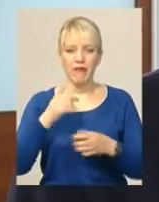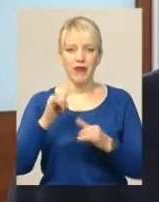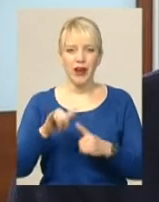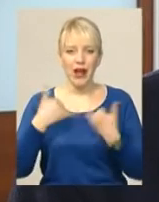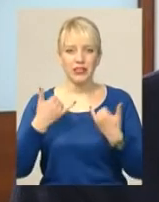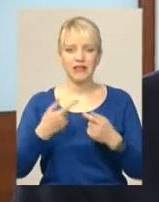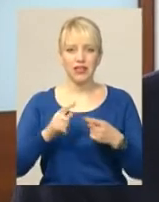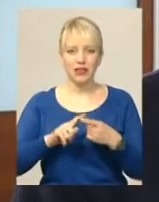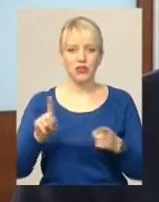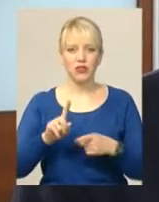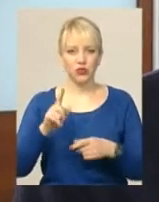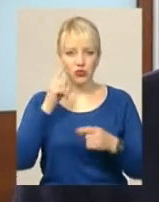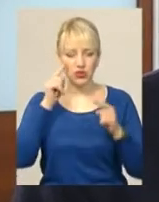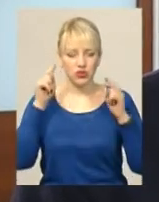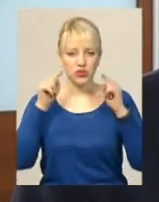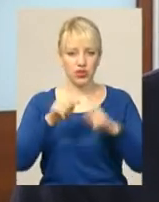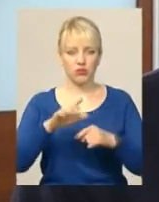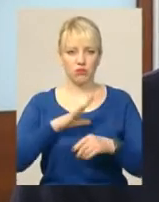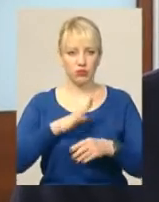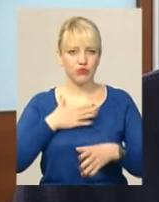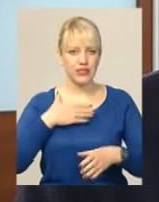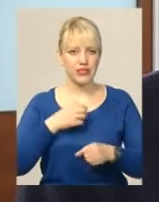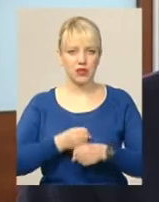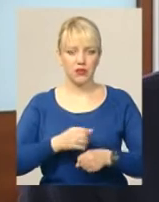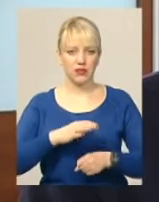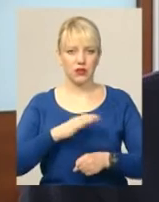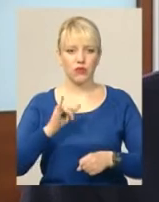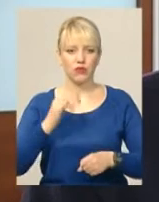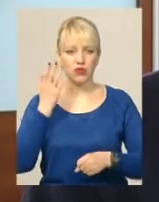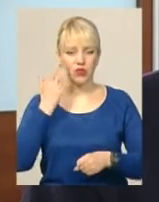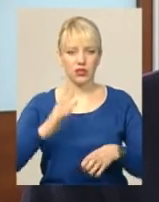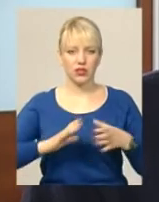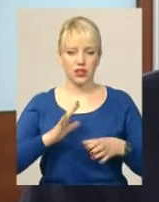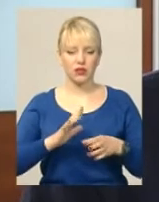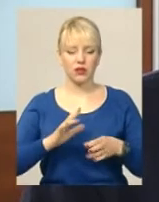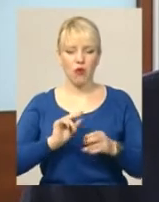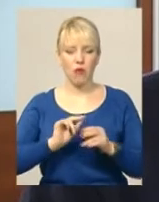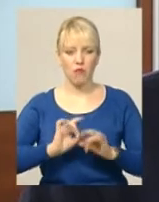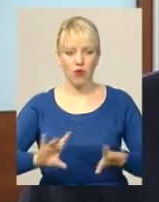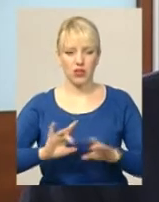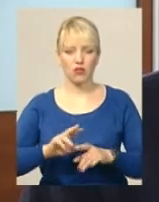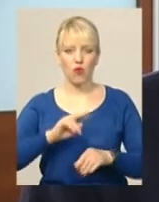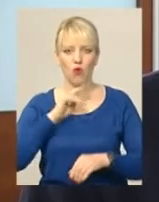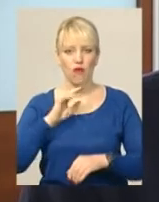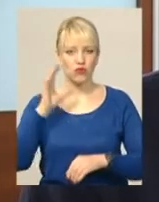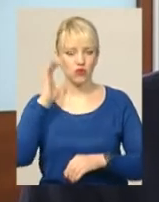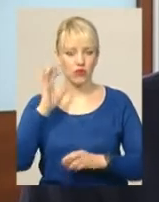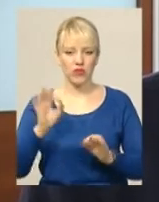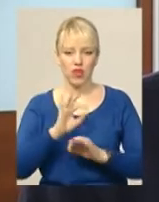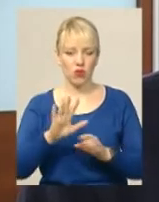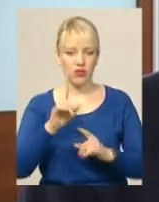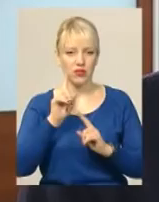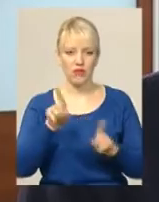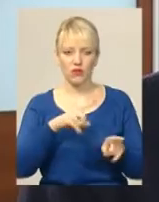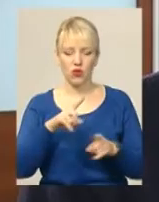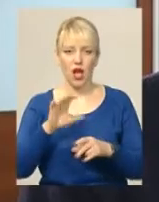тим, що він дуже засереджений, був завжди зібраний. Коли тренер щось пояснював, завжди уважно слухав, ніколи не відволікався, а це в стрільбі